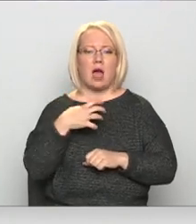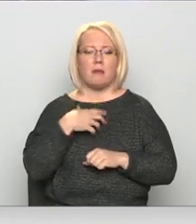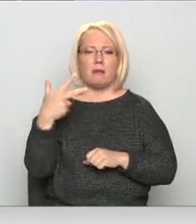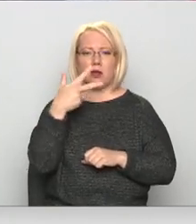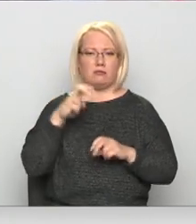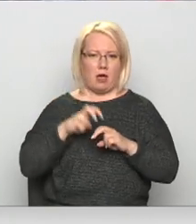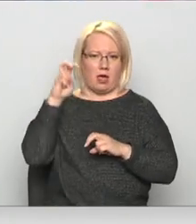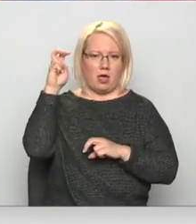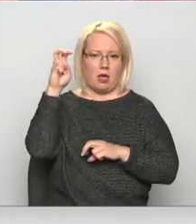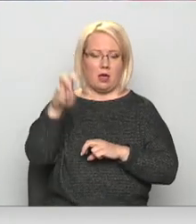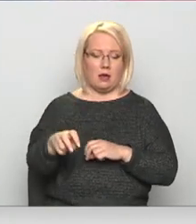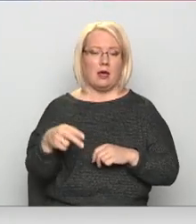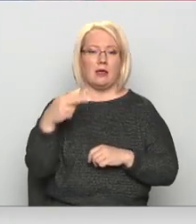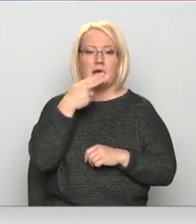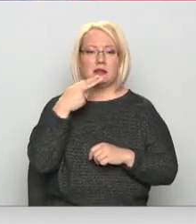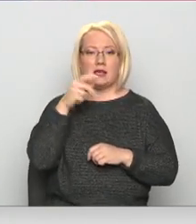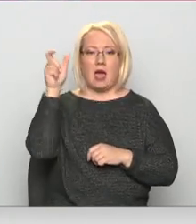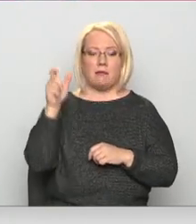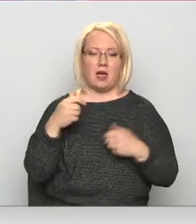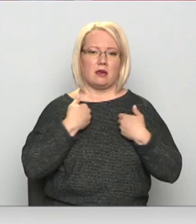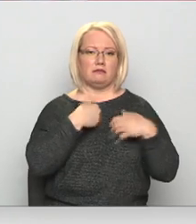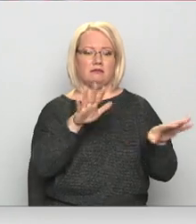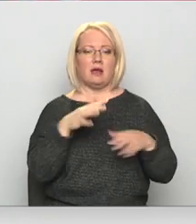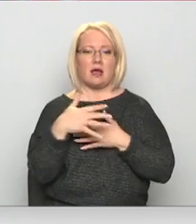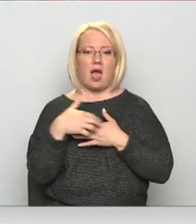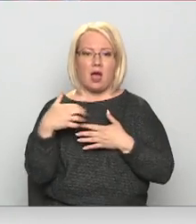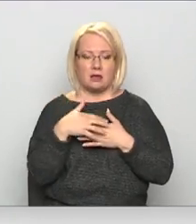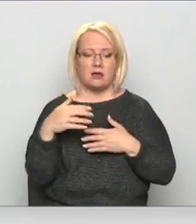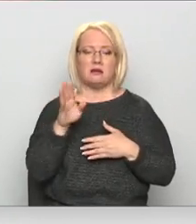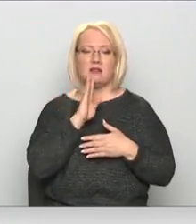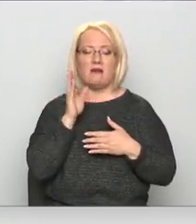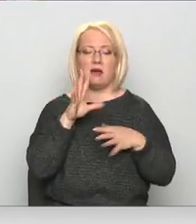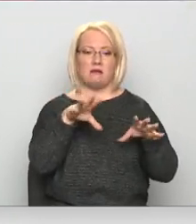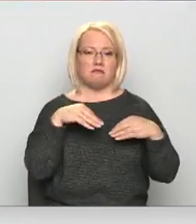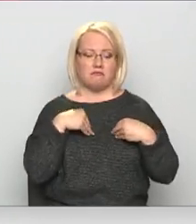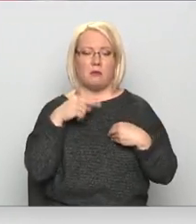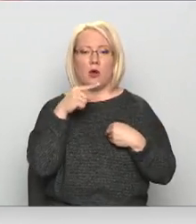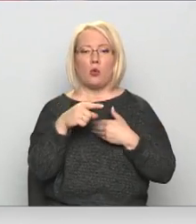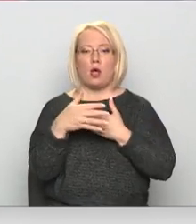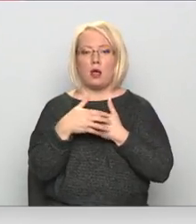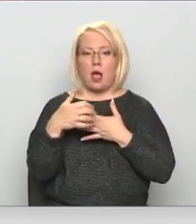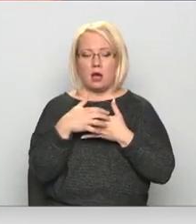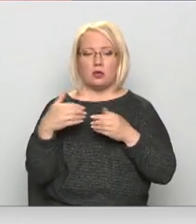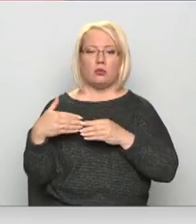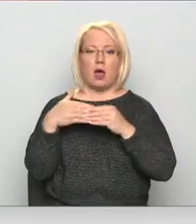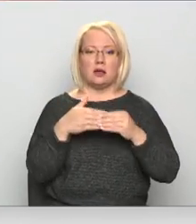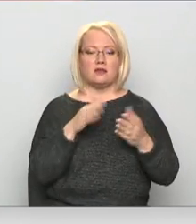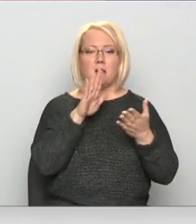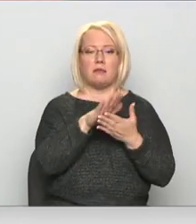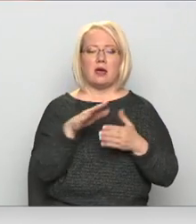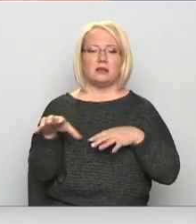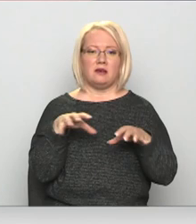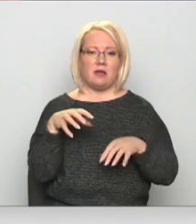Tā kā bijušie saimnieki Kaķi atpakaļ nevēlējās ņemt, Laima uzņēmās rūpes par siemieti un aizveda viņu pie